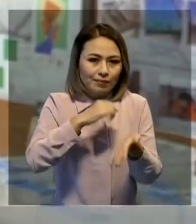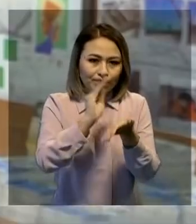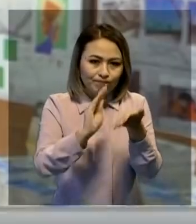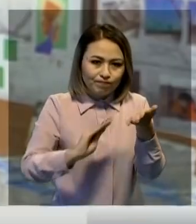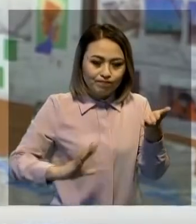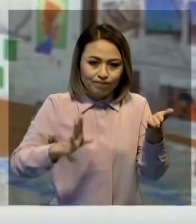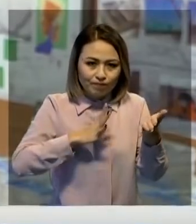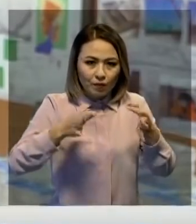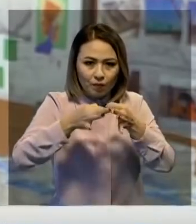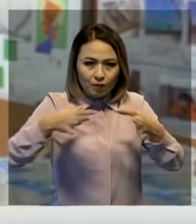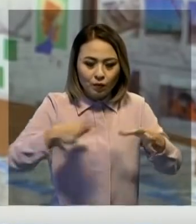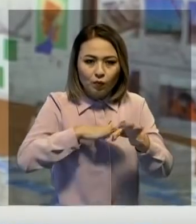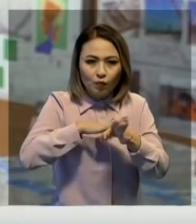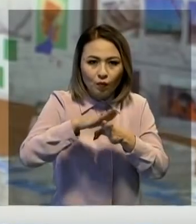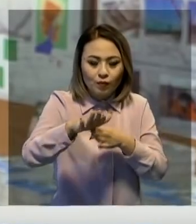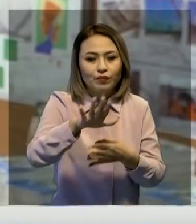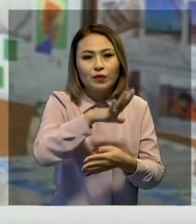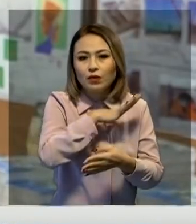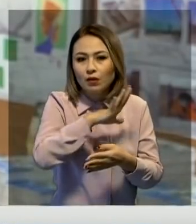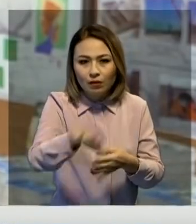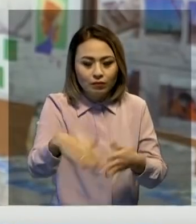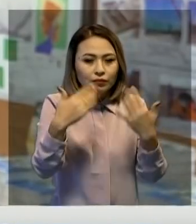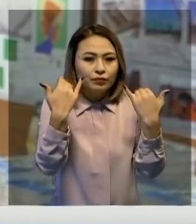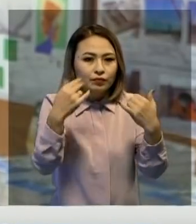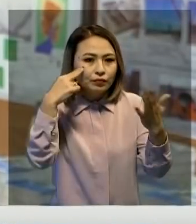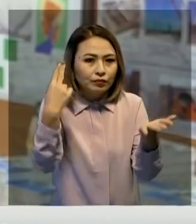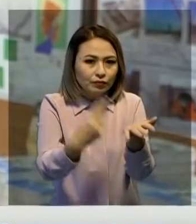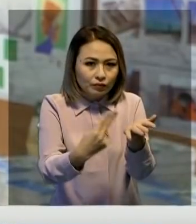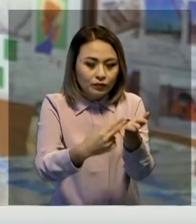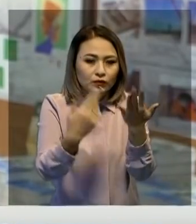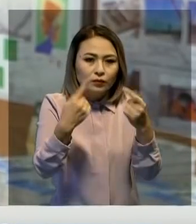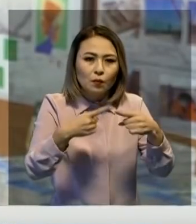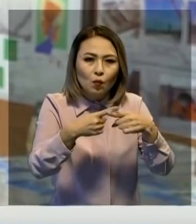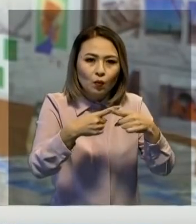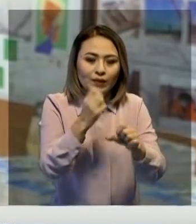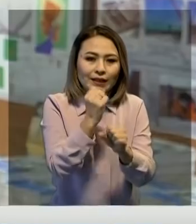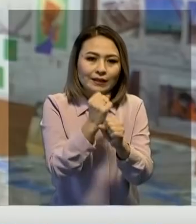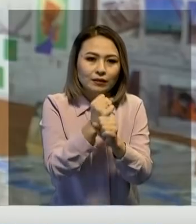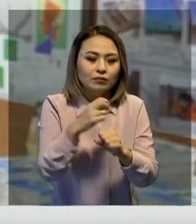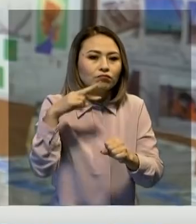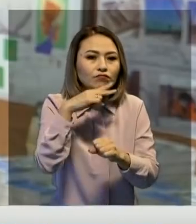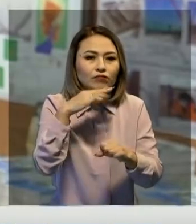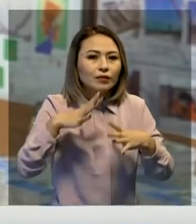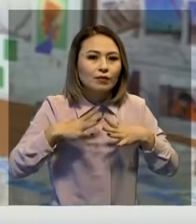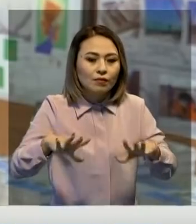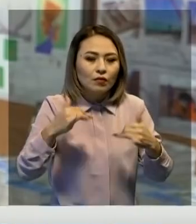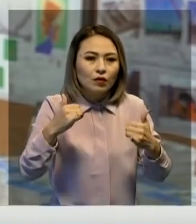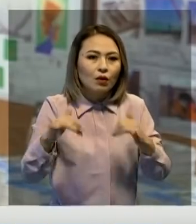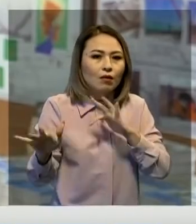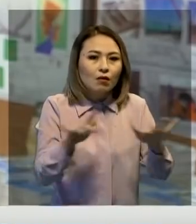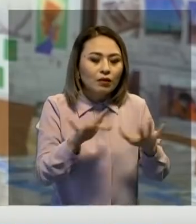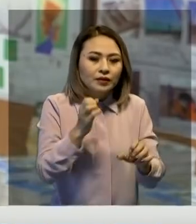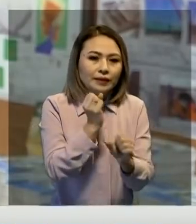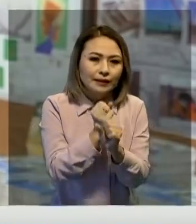нәтижесінде полигон аумағы толық ластан бағанын дәлілдіп шықтық. Жартысына дейін радиоактивті заттармен ұлан баған, яғни шаруашылыққа